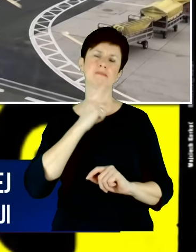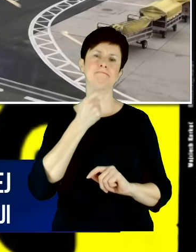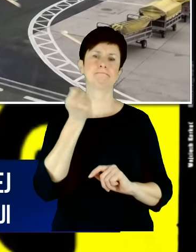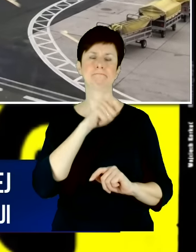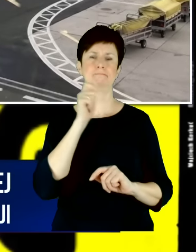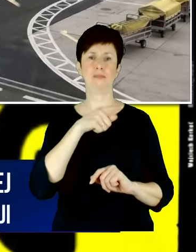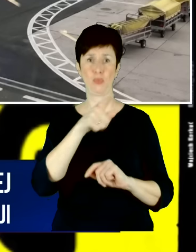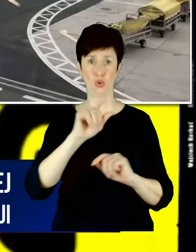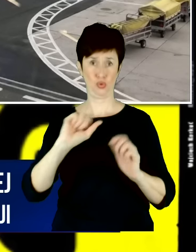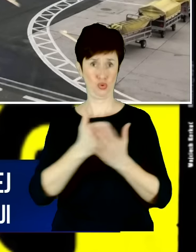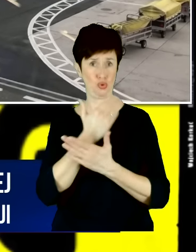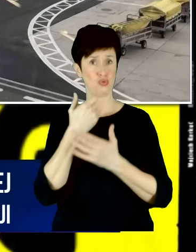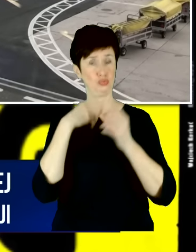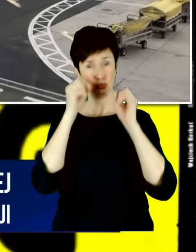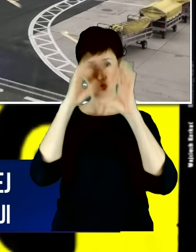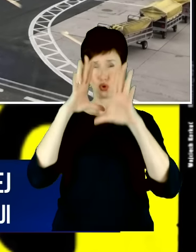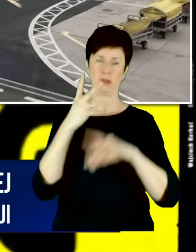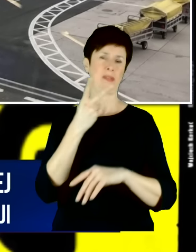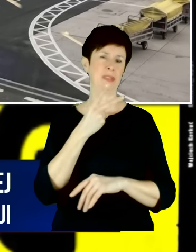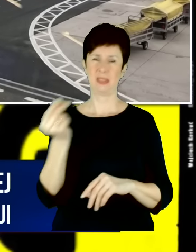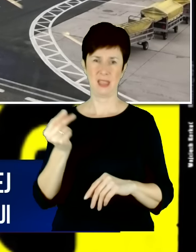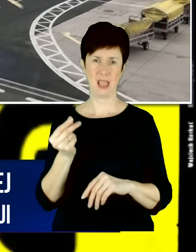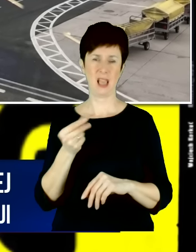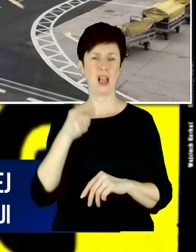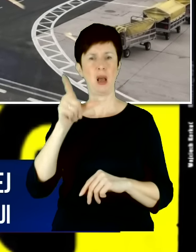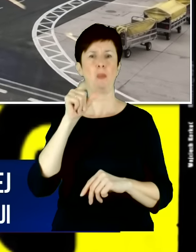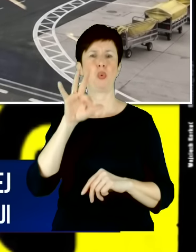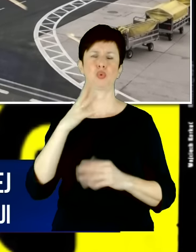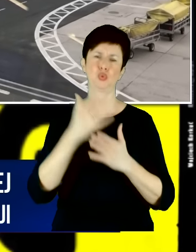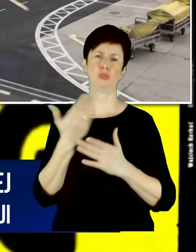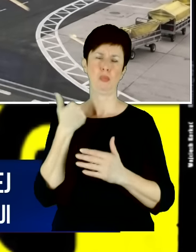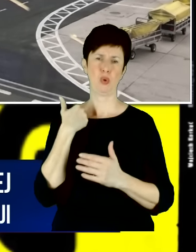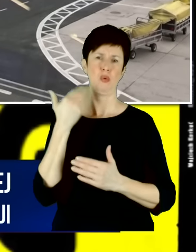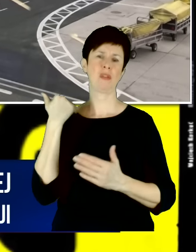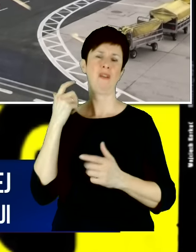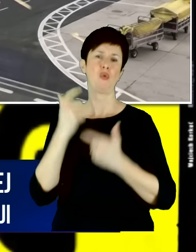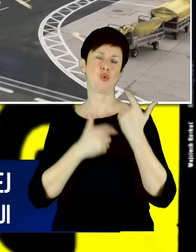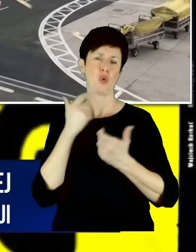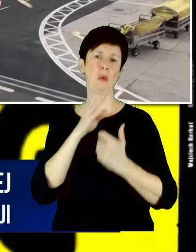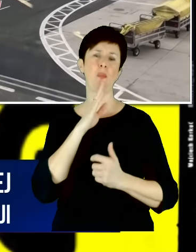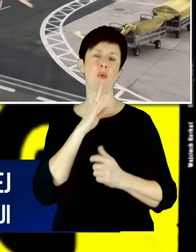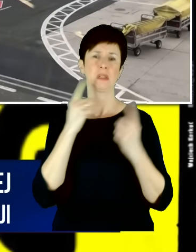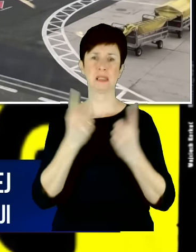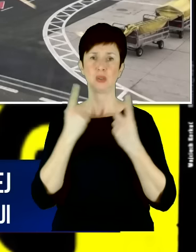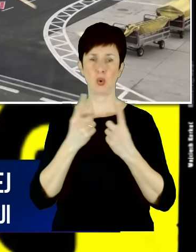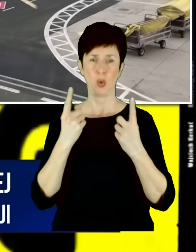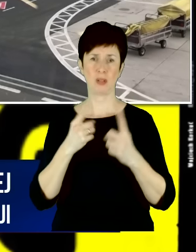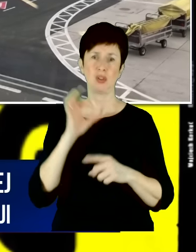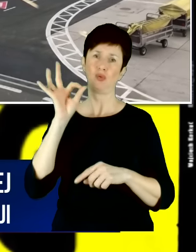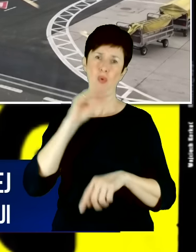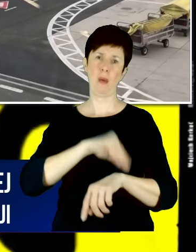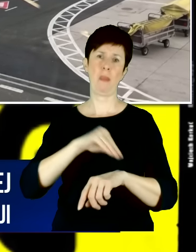nowym, jeżeli chodzi o dokonania Władimira Putina. Nie powinno to dziwić, że po takie metody sięgnął,